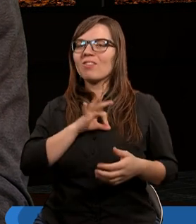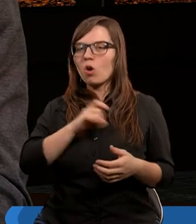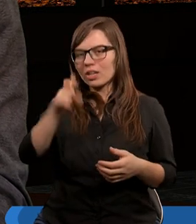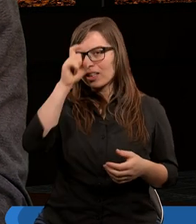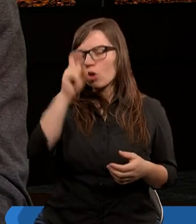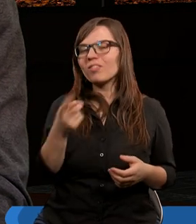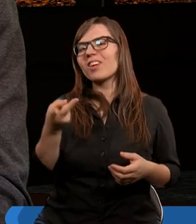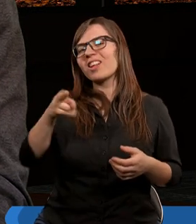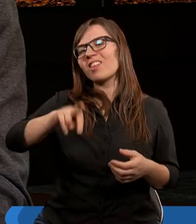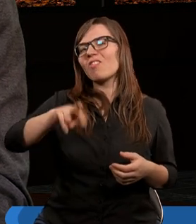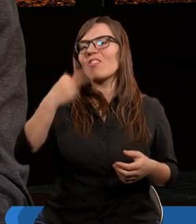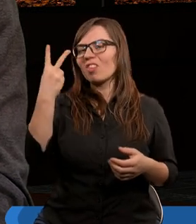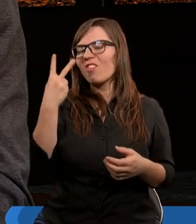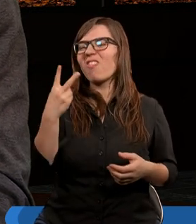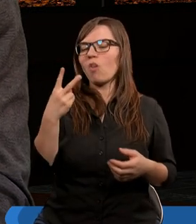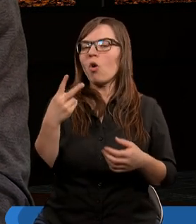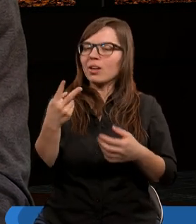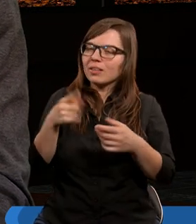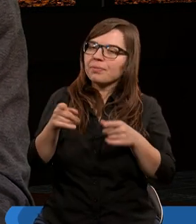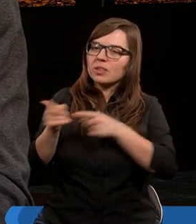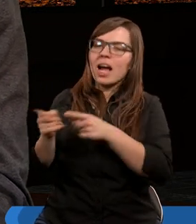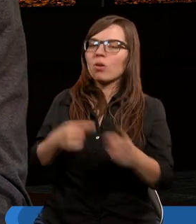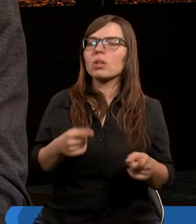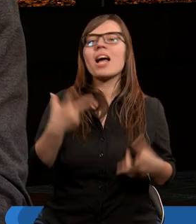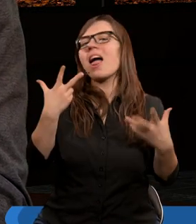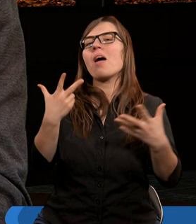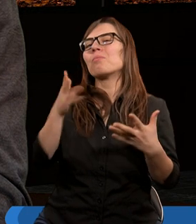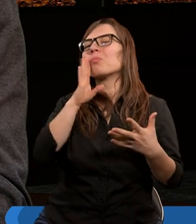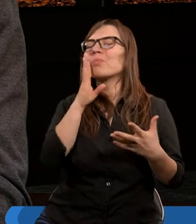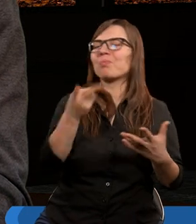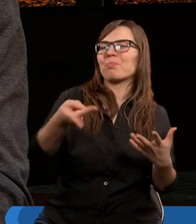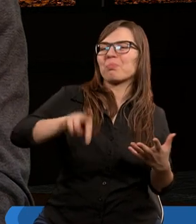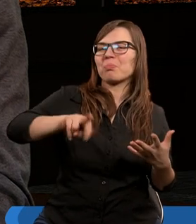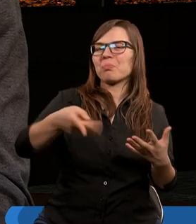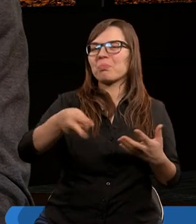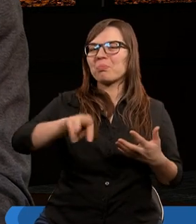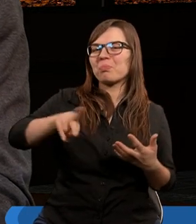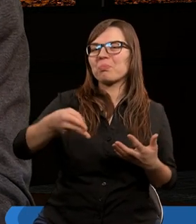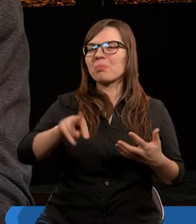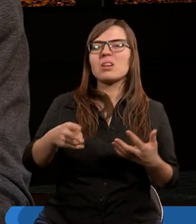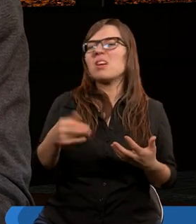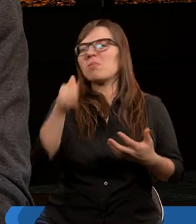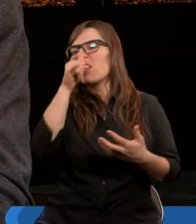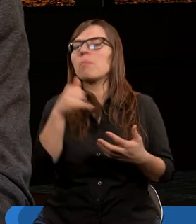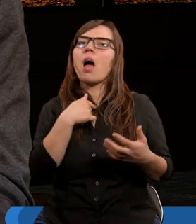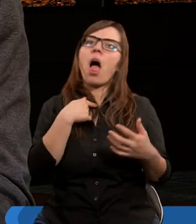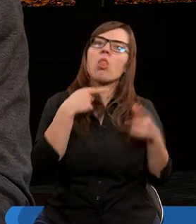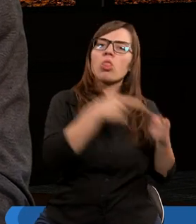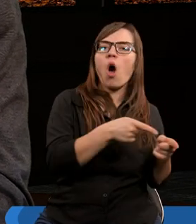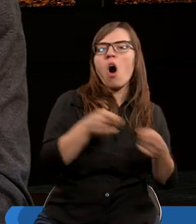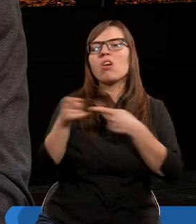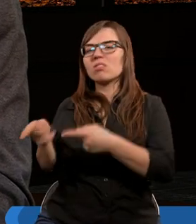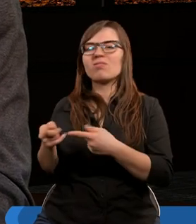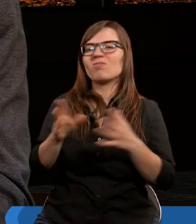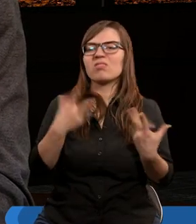istocie dwoisty. Jakiś nie stały. Nie potrafi się zdecydować, jaki może być. Ja wcześniej